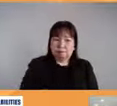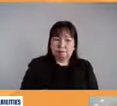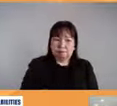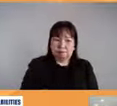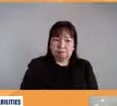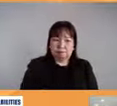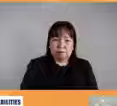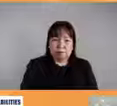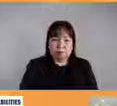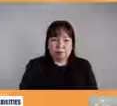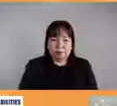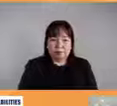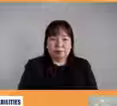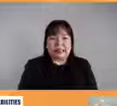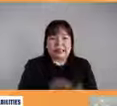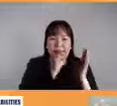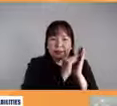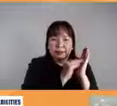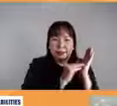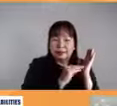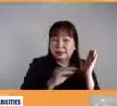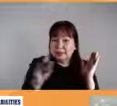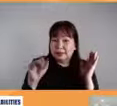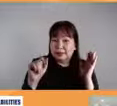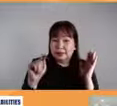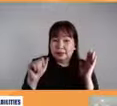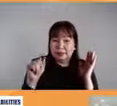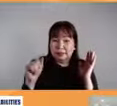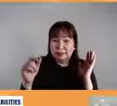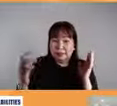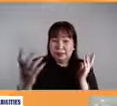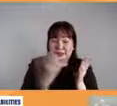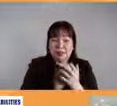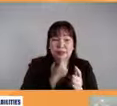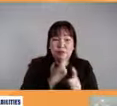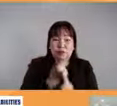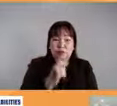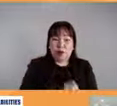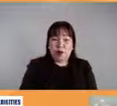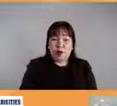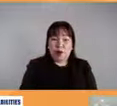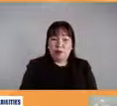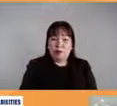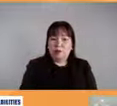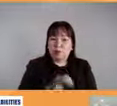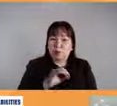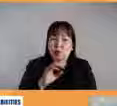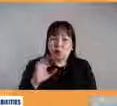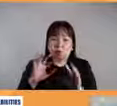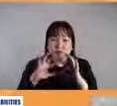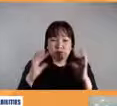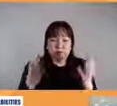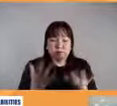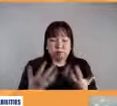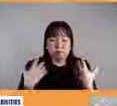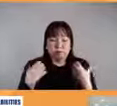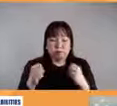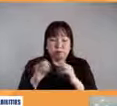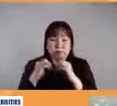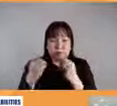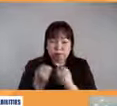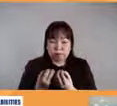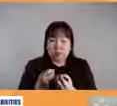data na ganun sa world organization na 15% ng